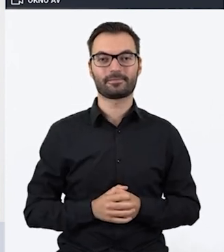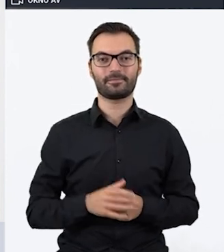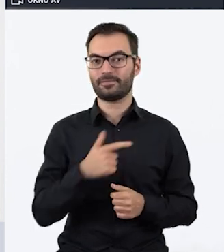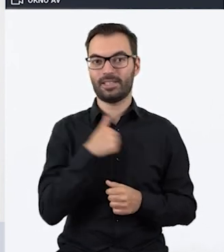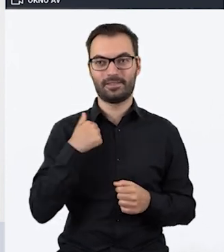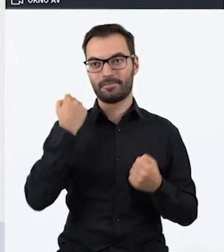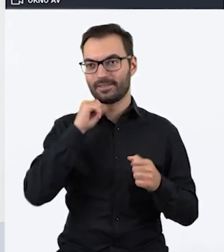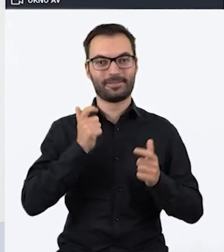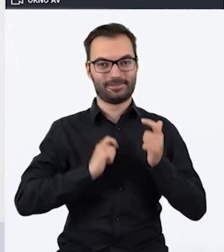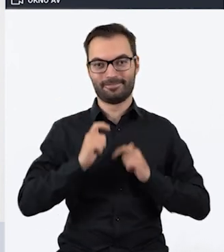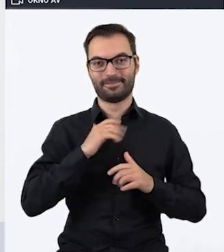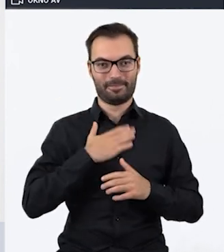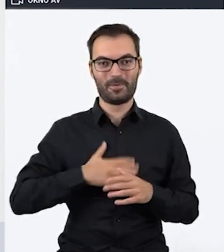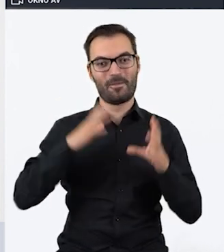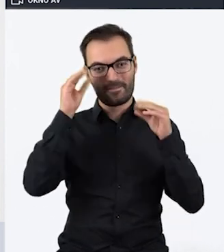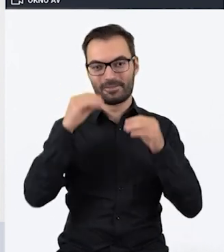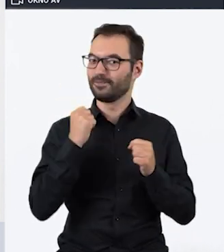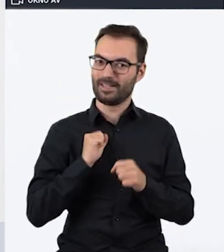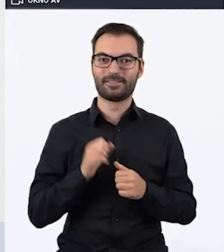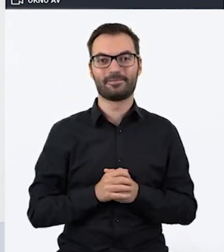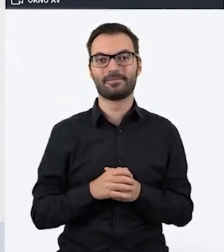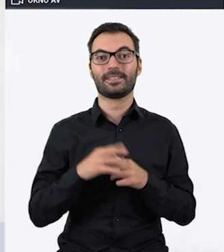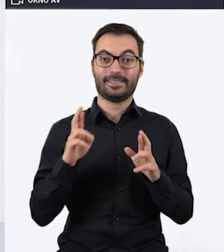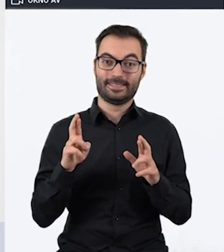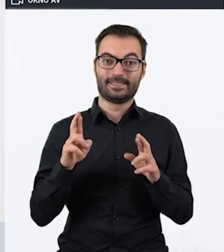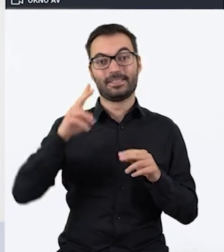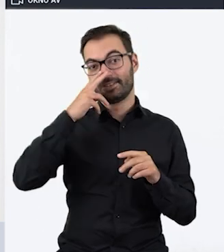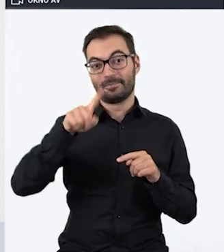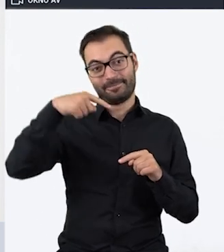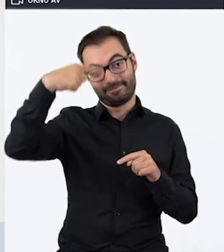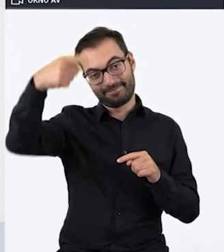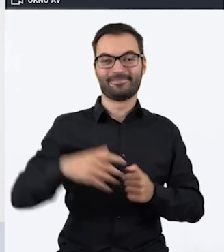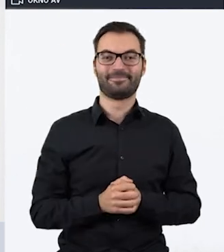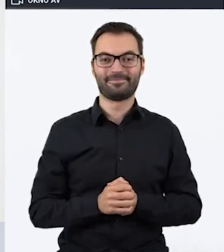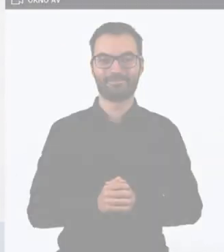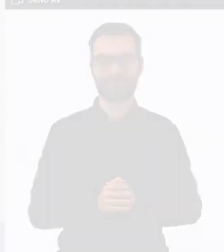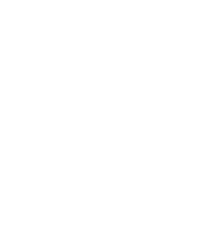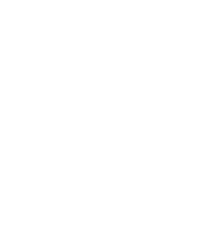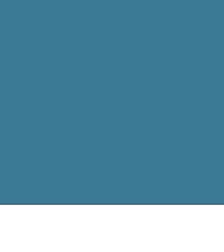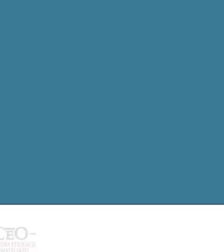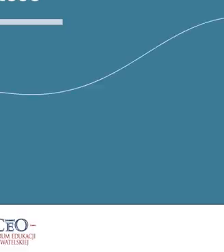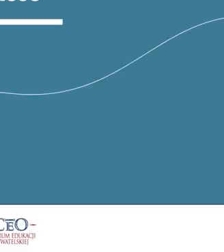bardzo miły wieczór i oby do usłyszenia, do zobaczenia. Dziękujemy.